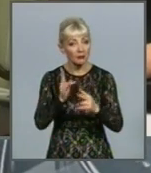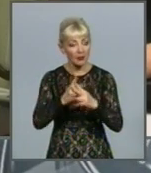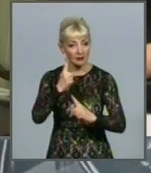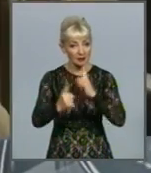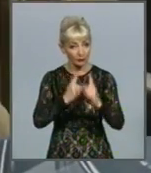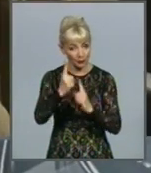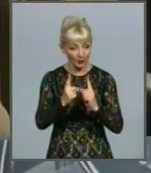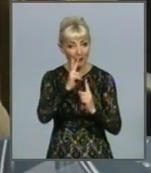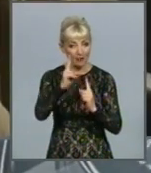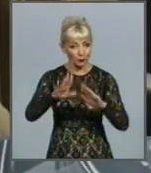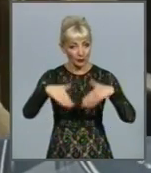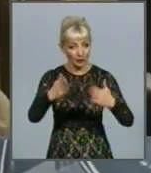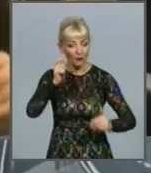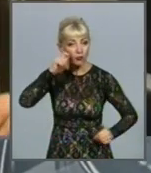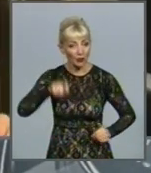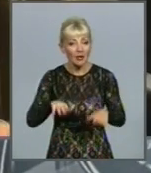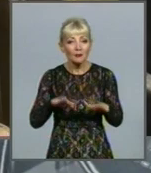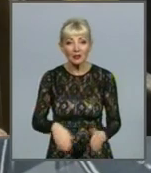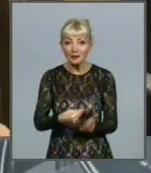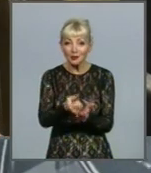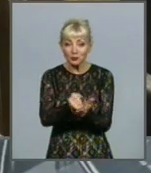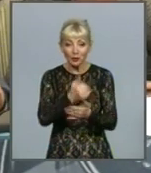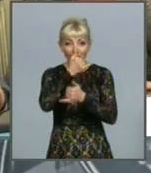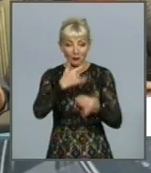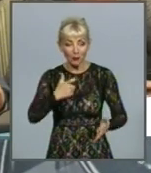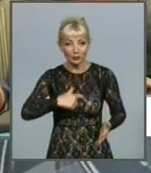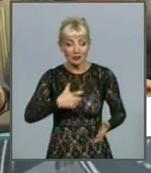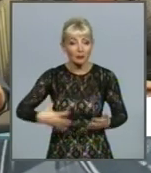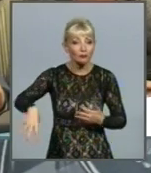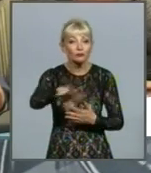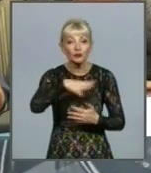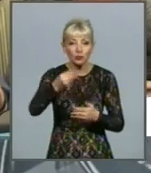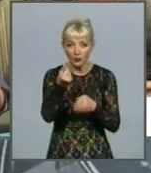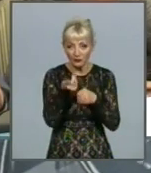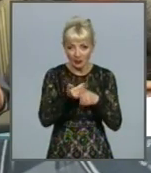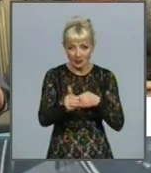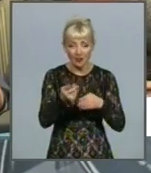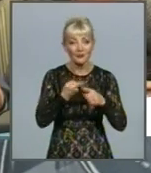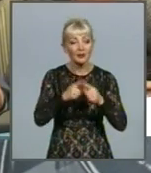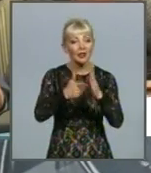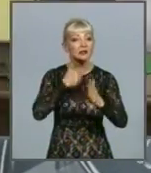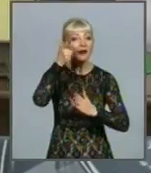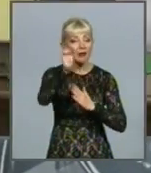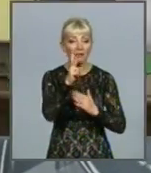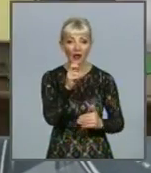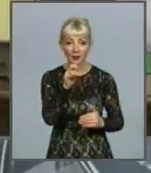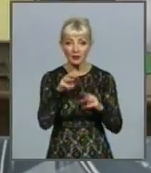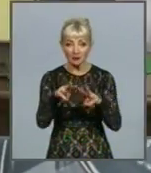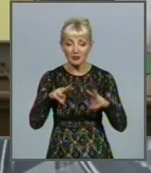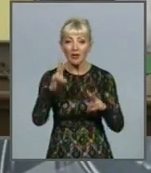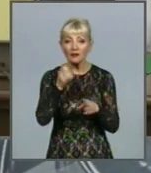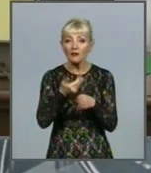запровадженої в Україні, місцеві бюджети не можуть взяти на себе все фінансування. Тож була подана заявка до Кабміну на